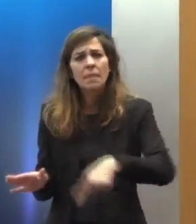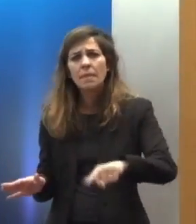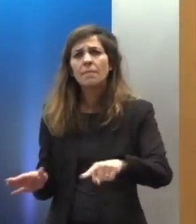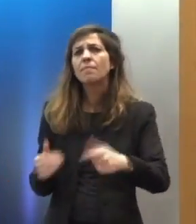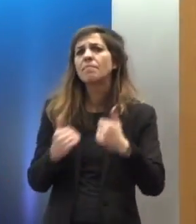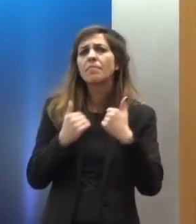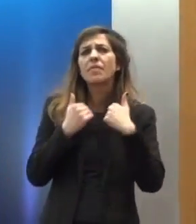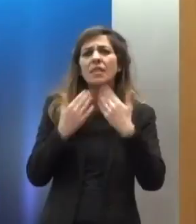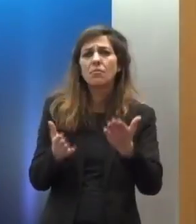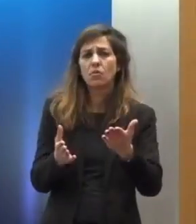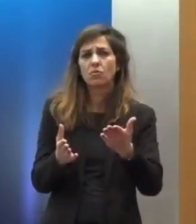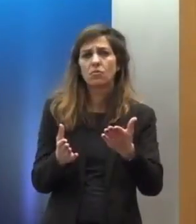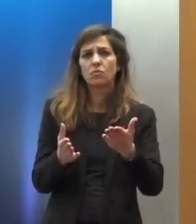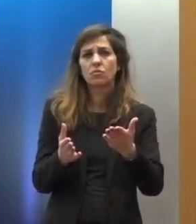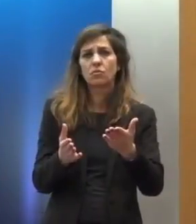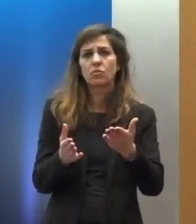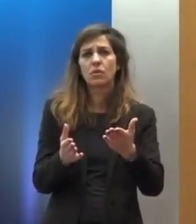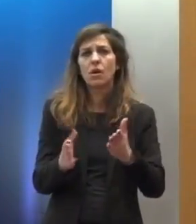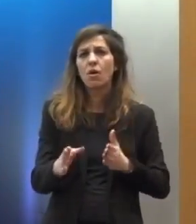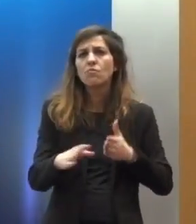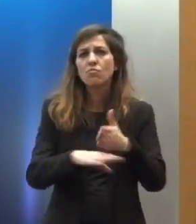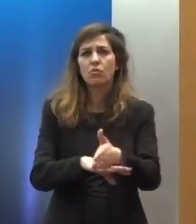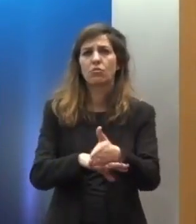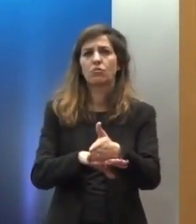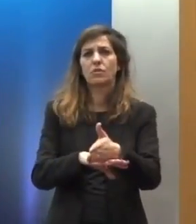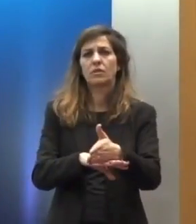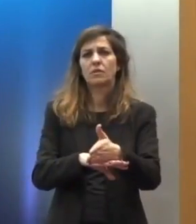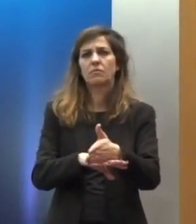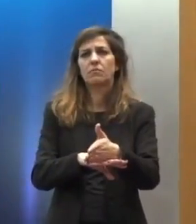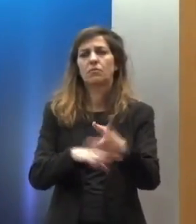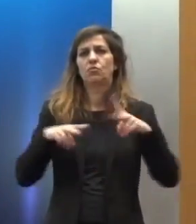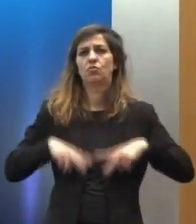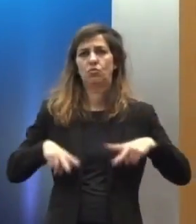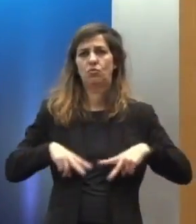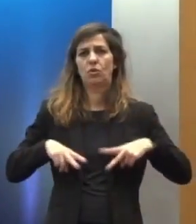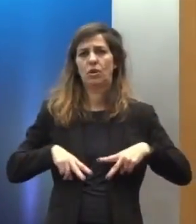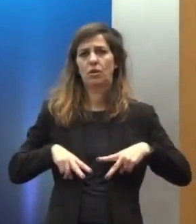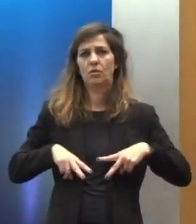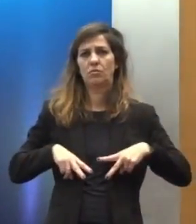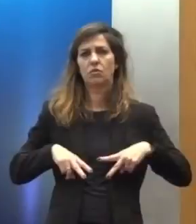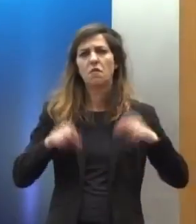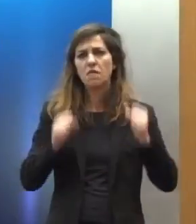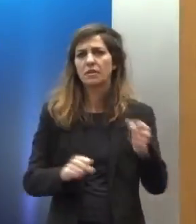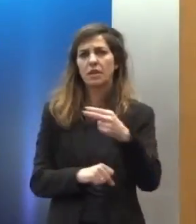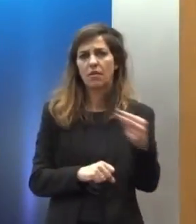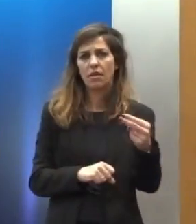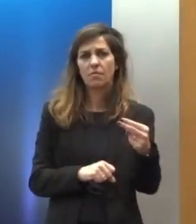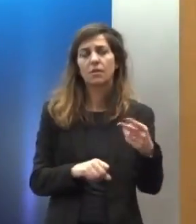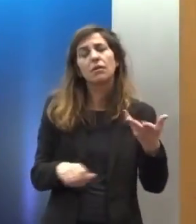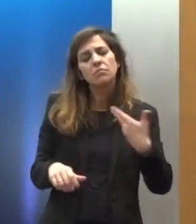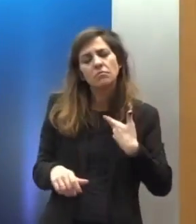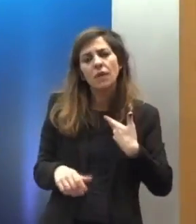πρόσβασης σε στοιχειώδεις τομείς του κράτους. Είναι ως εκ τούτου ένα θέμα